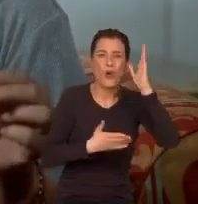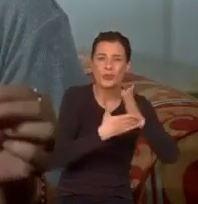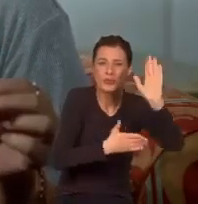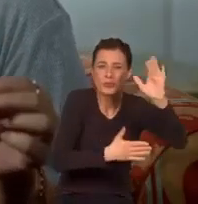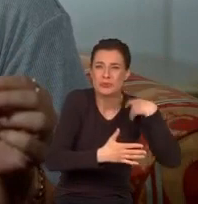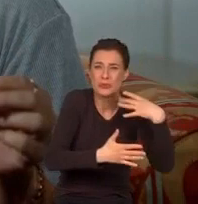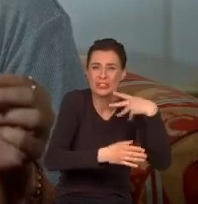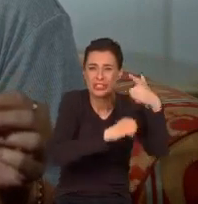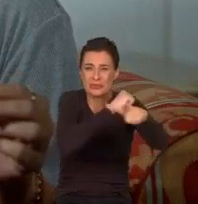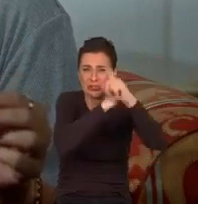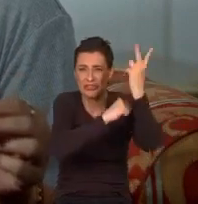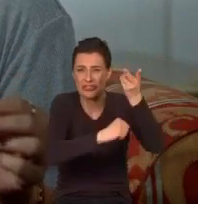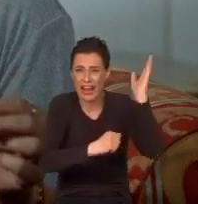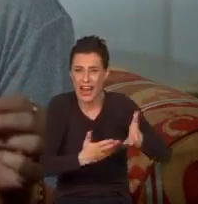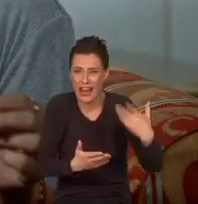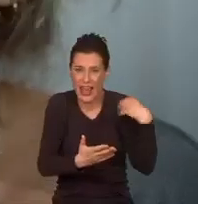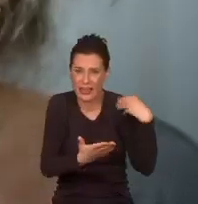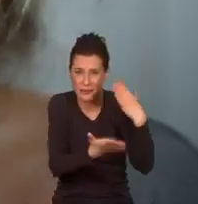72 lata niesłychane.